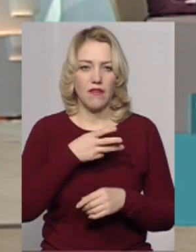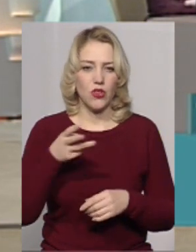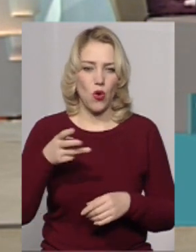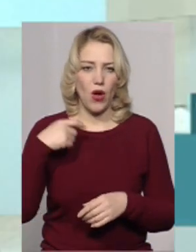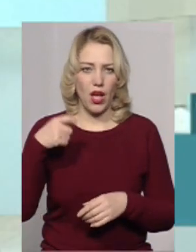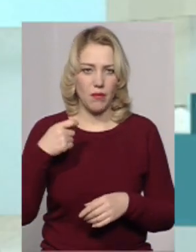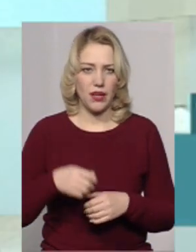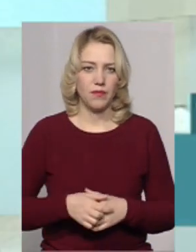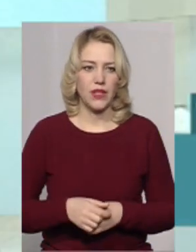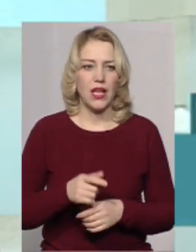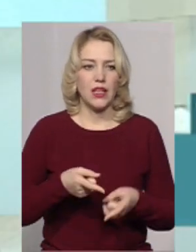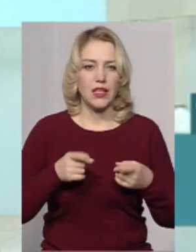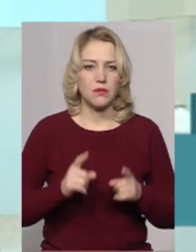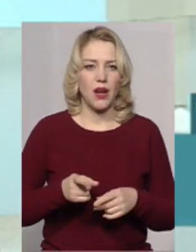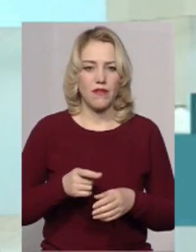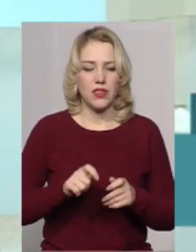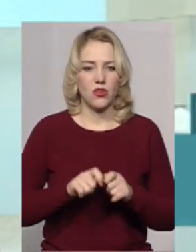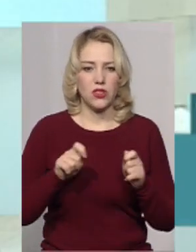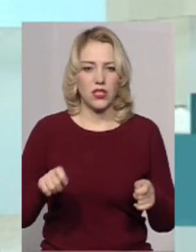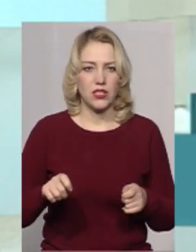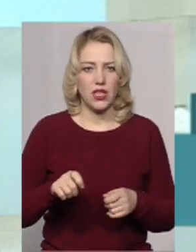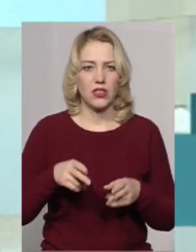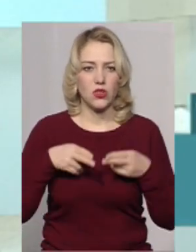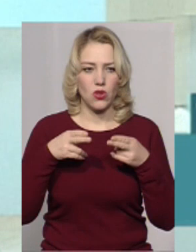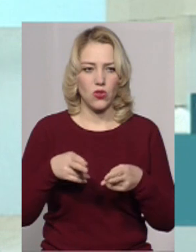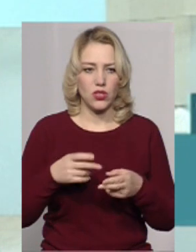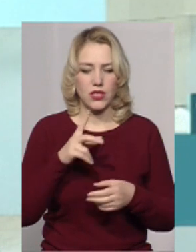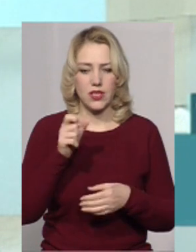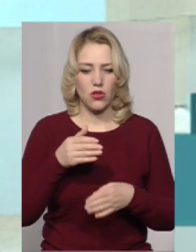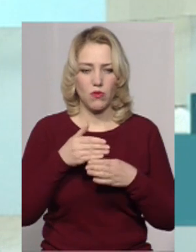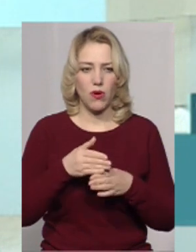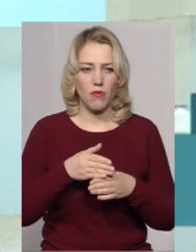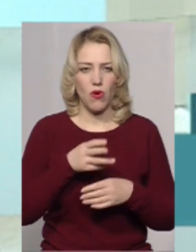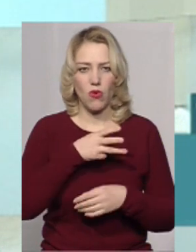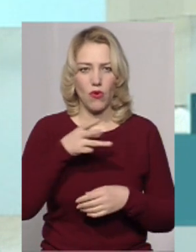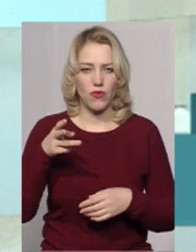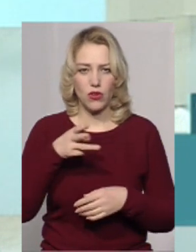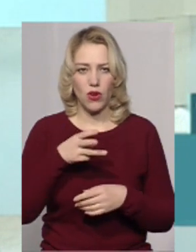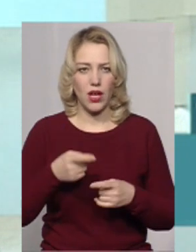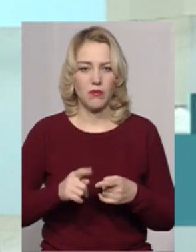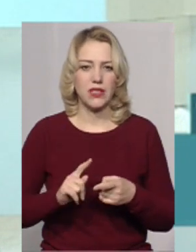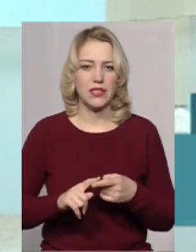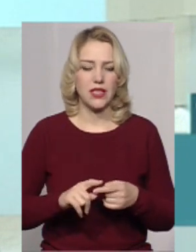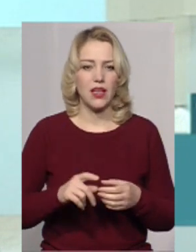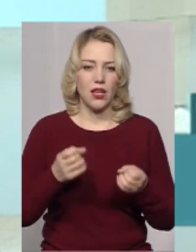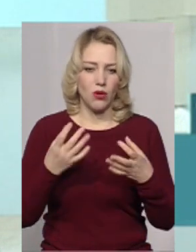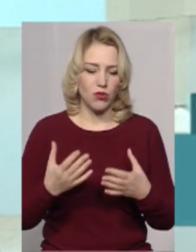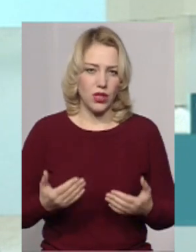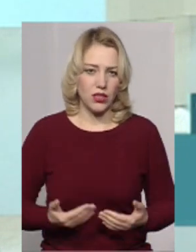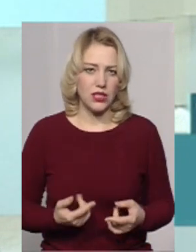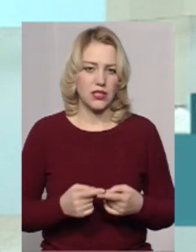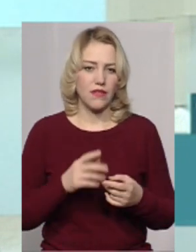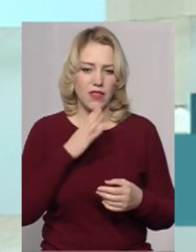Насправді, розкриття злочинів за допомогою камер відеоспостереження – це буденість, так як в наш час